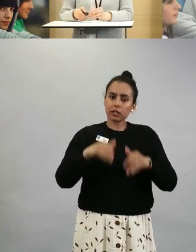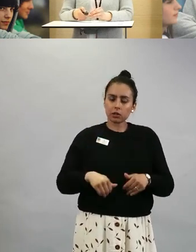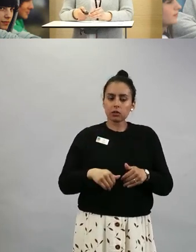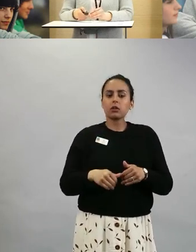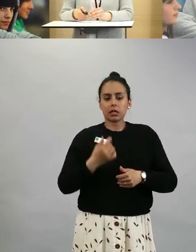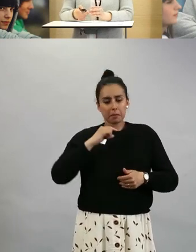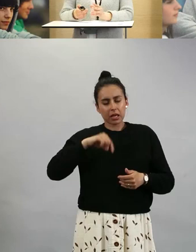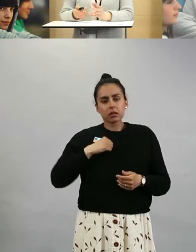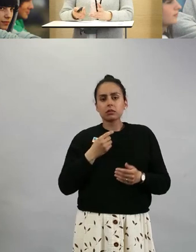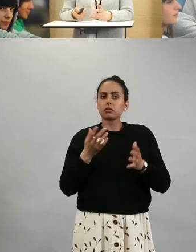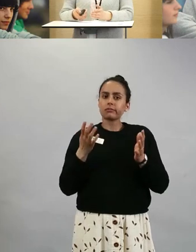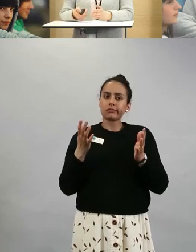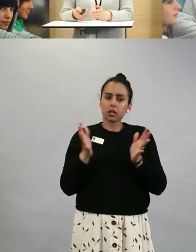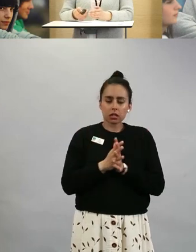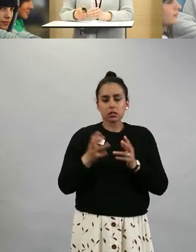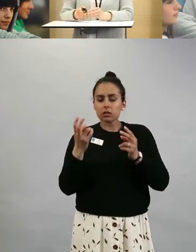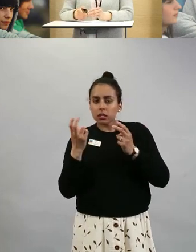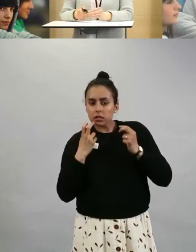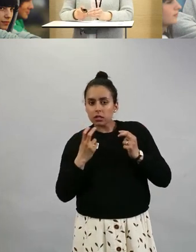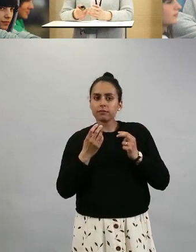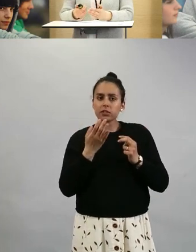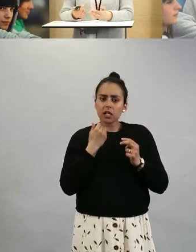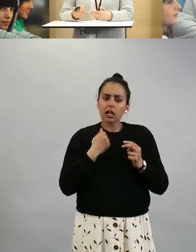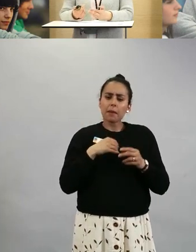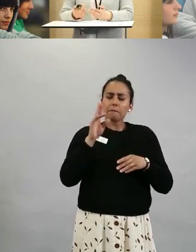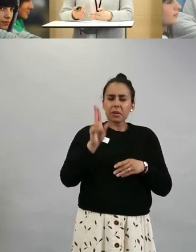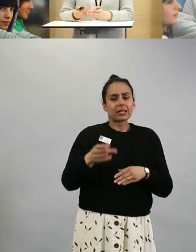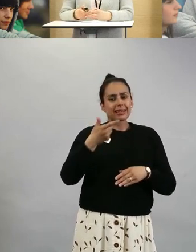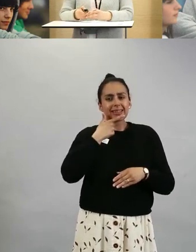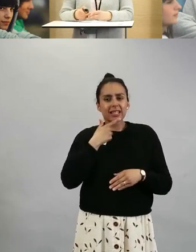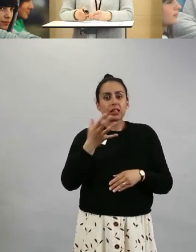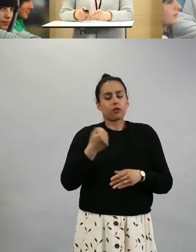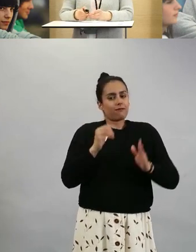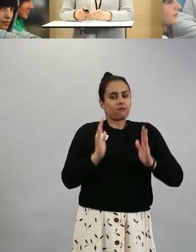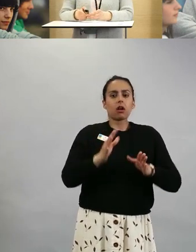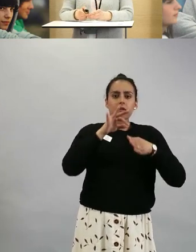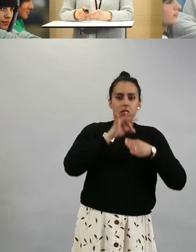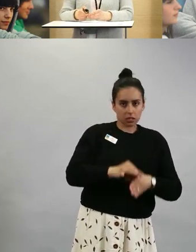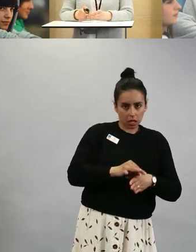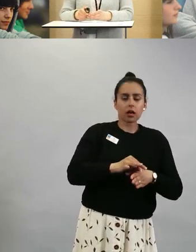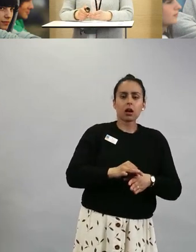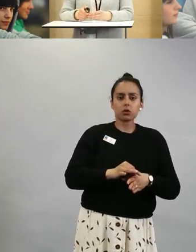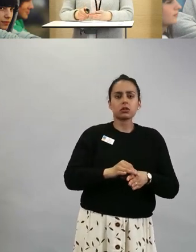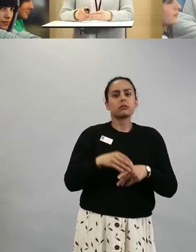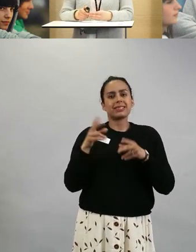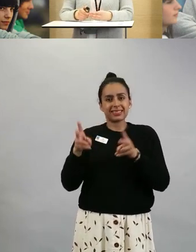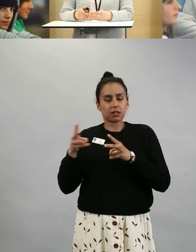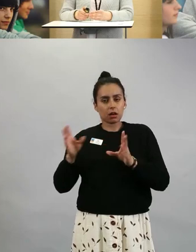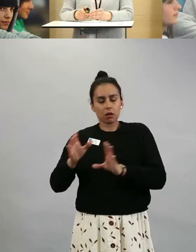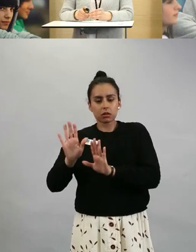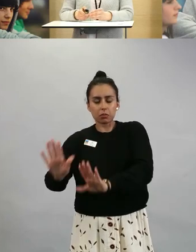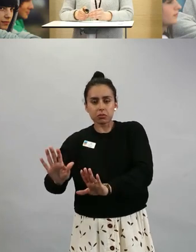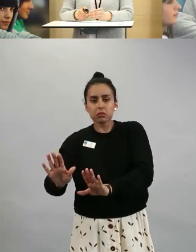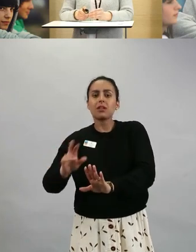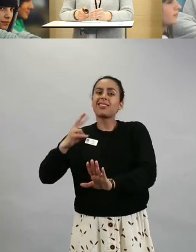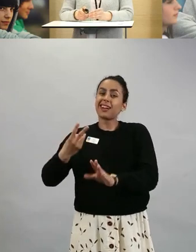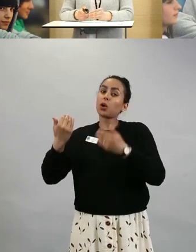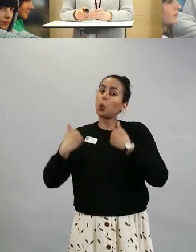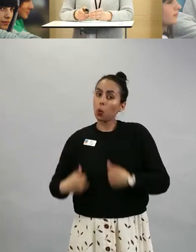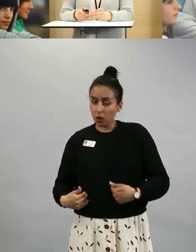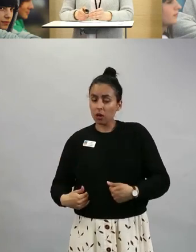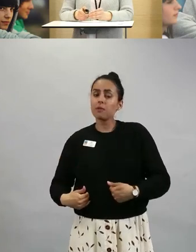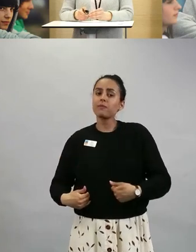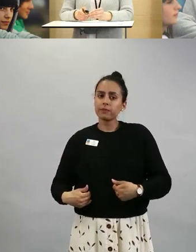on riski sairastua vakavasti, joutua sairaalahoitoon ja jopa menehtyä. Ja siinä järjestyksessä